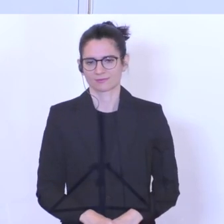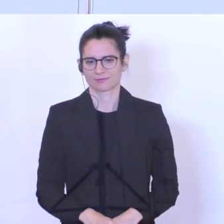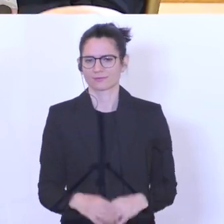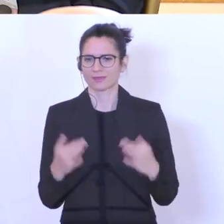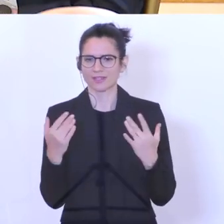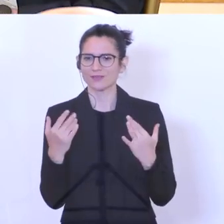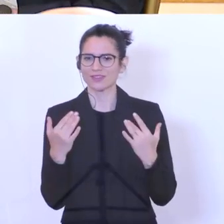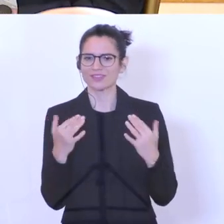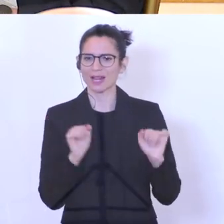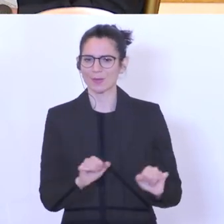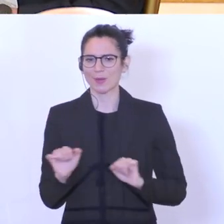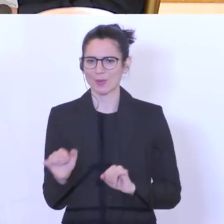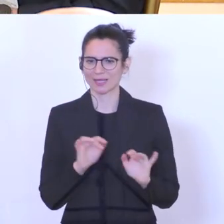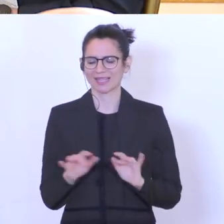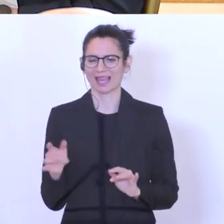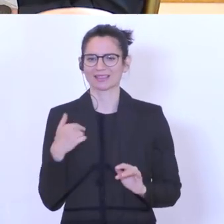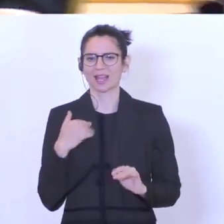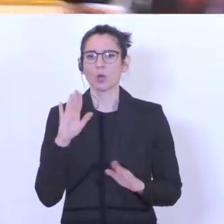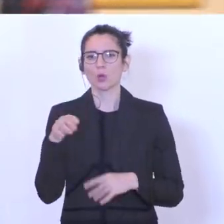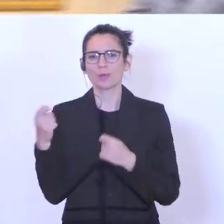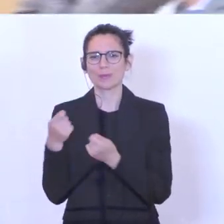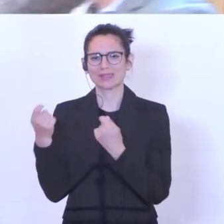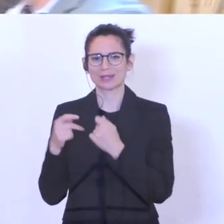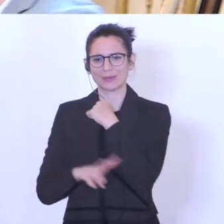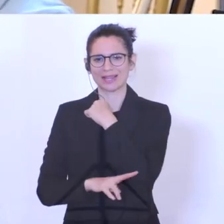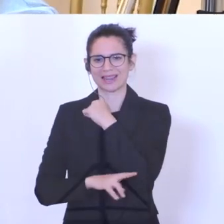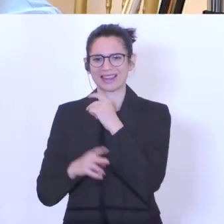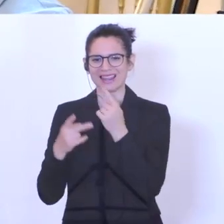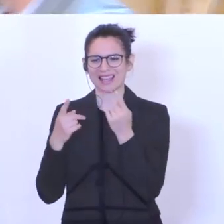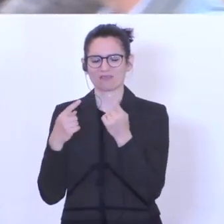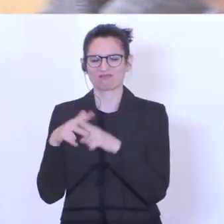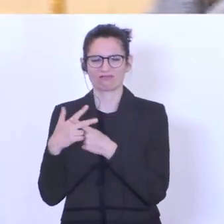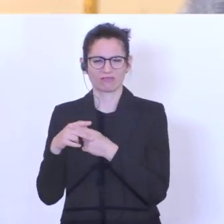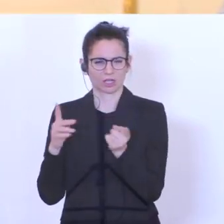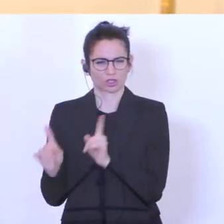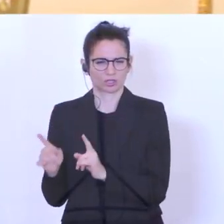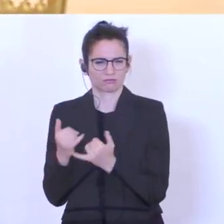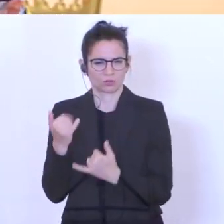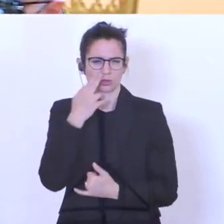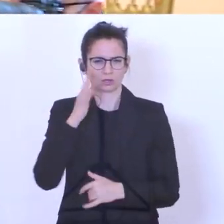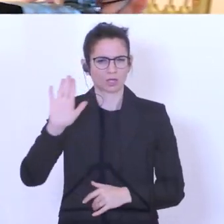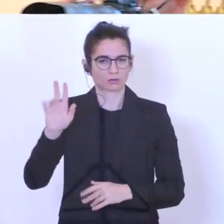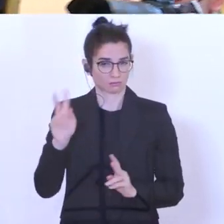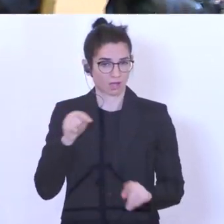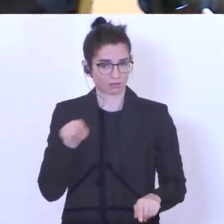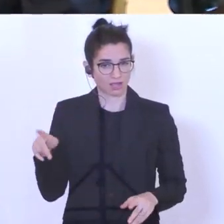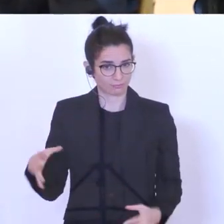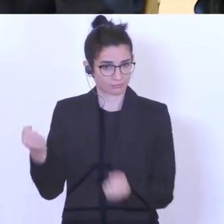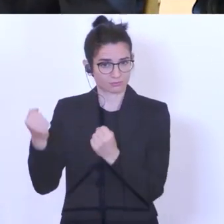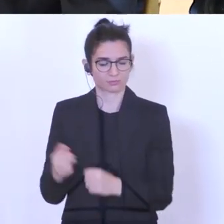Wie viele Kapazitäten haben Sie denn in den überbetrieblichen Lehrwerkstätten? Wie weit können denn die vielleicht das auffangen?